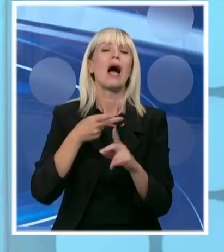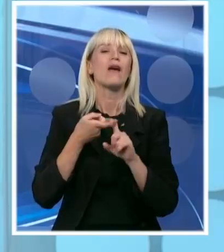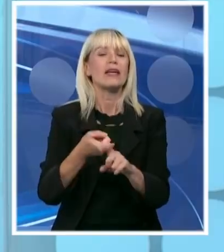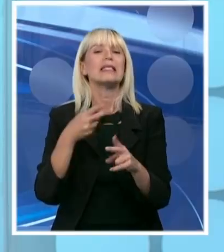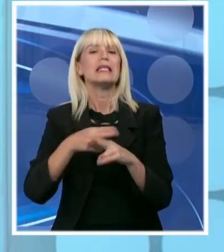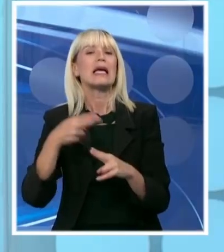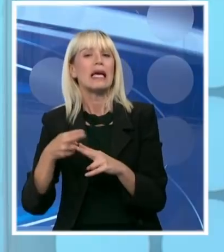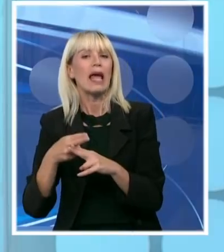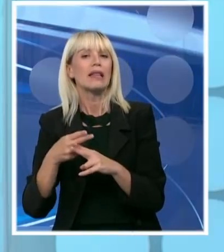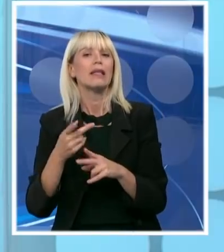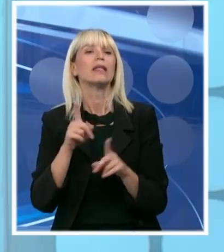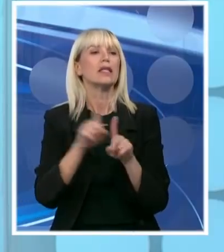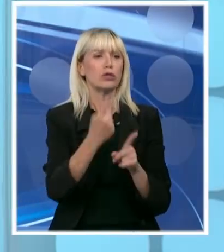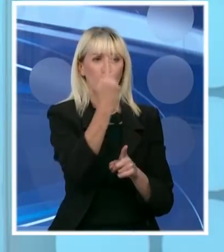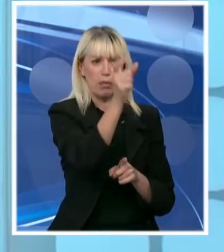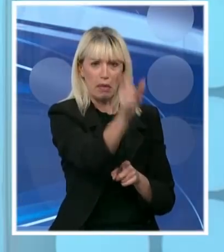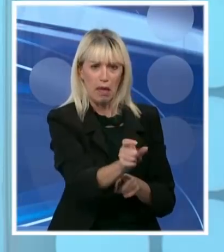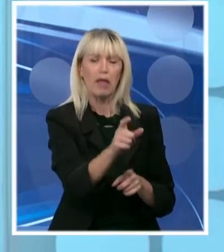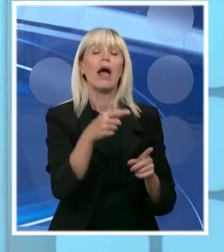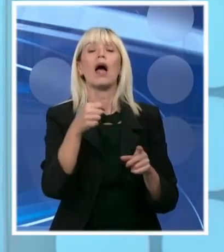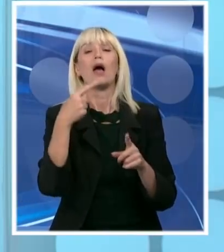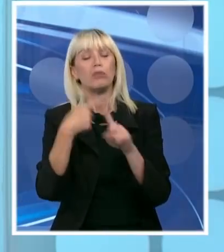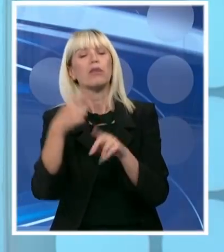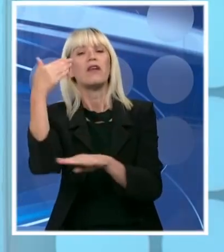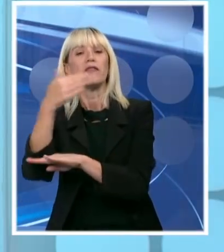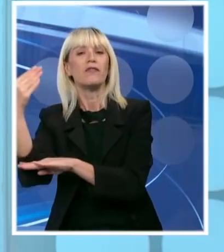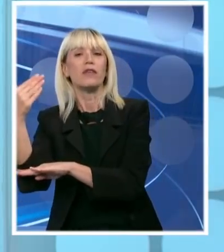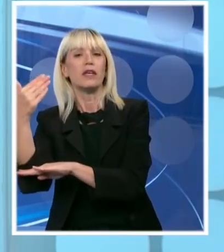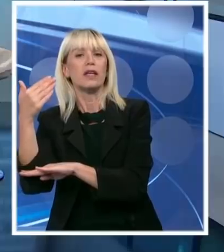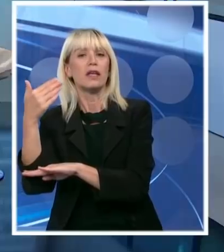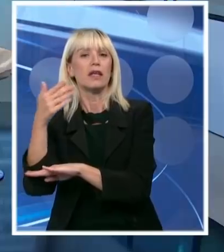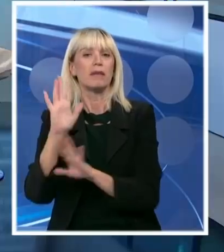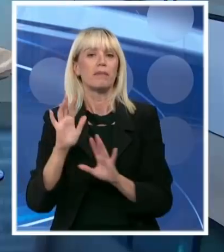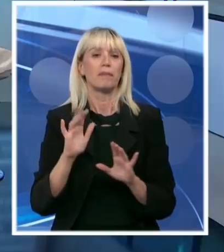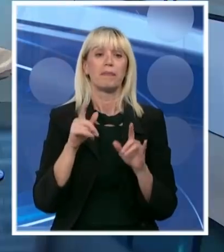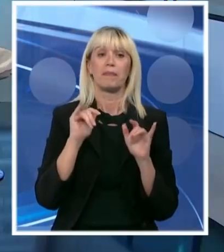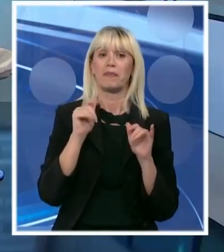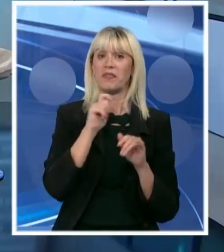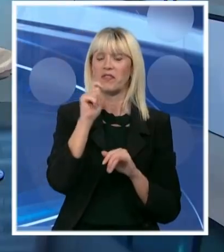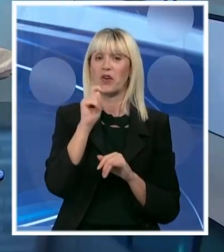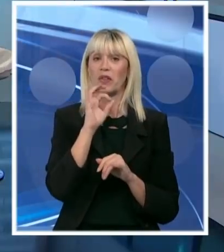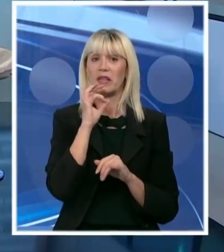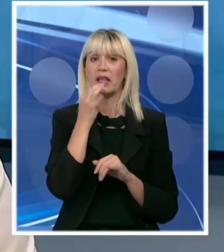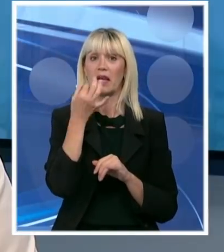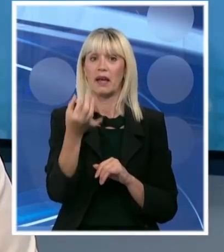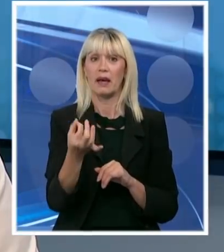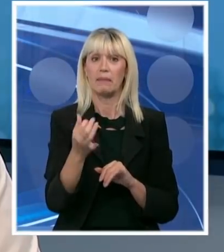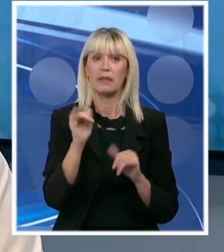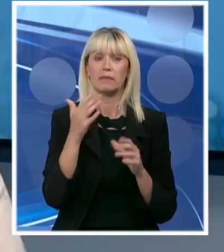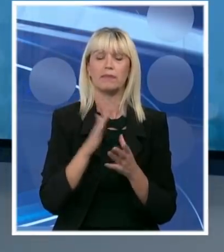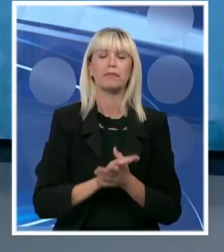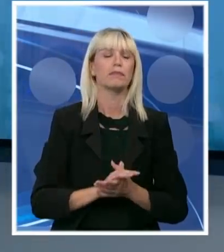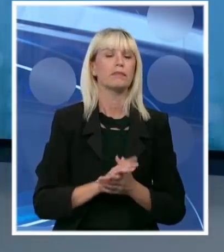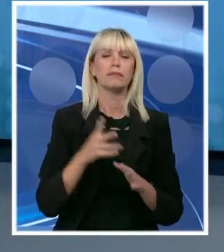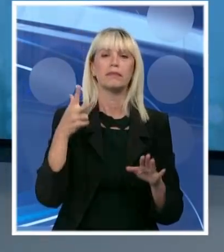pojedince, tako i za preduzeće. Bar na još dva meseca. Hoće li se sve to uklopiti i onaj cilj koji ste postoju da to ne prelazimo? Šta